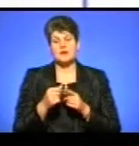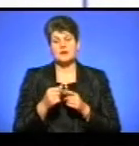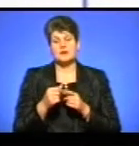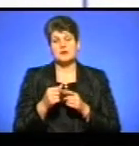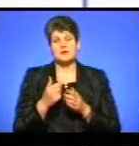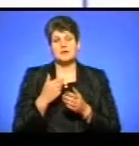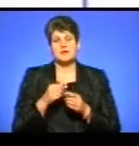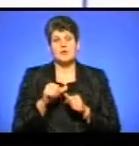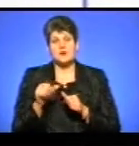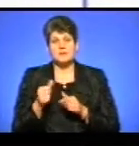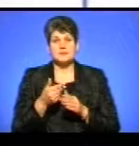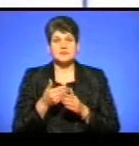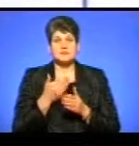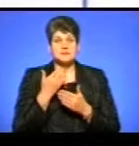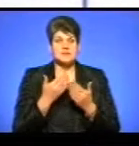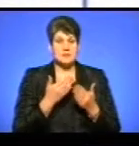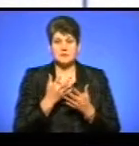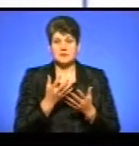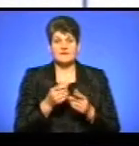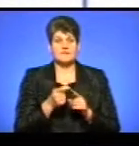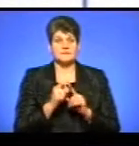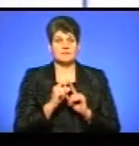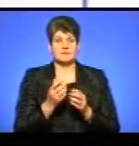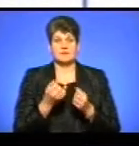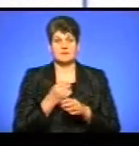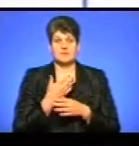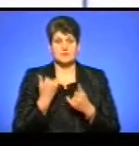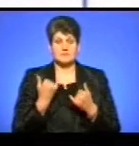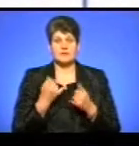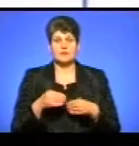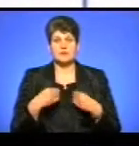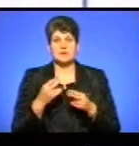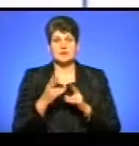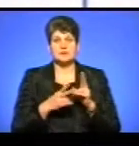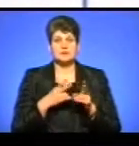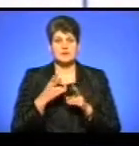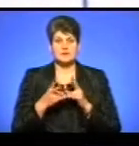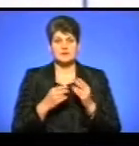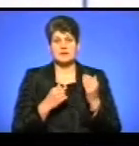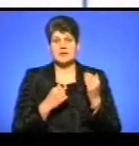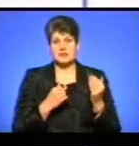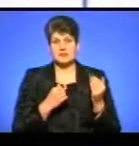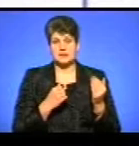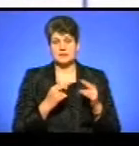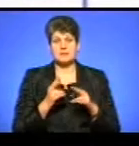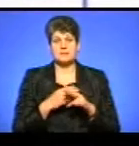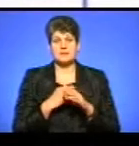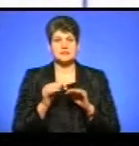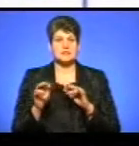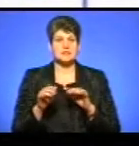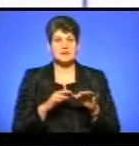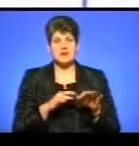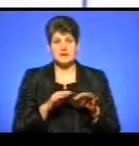не отримували відповідей. Зараз ми подали скаргу на їхню бездіяльність